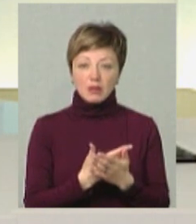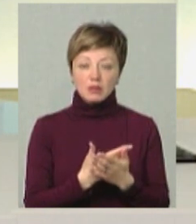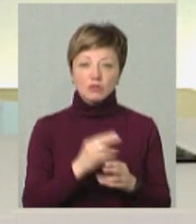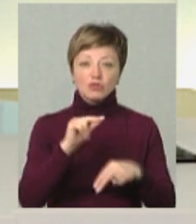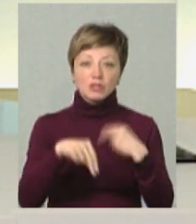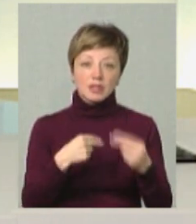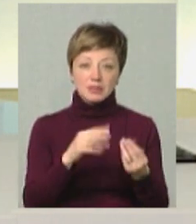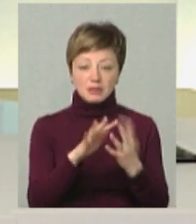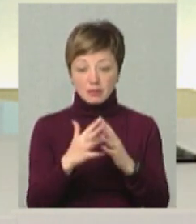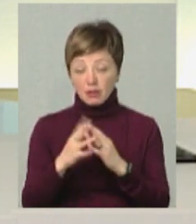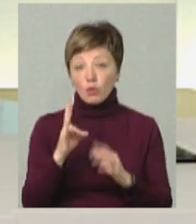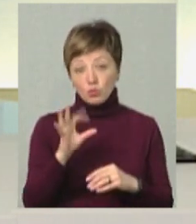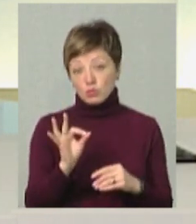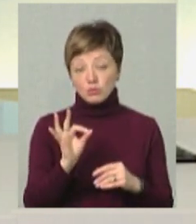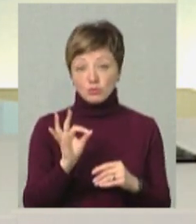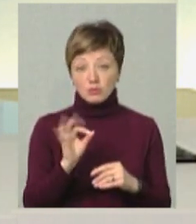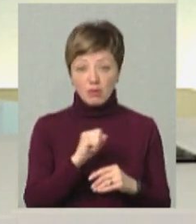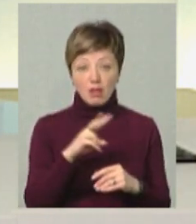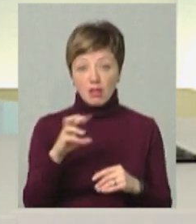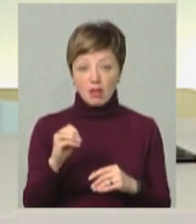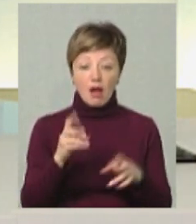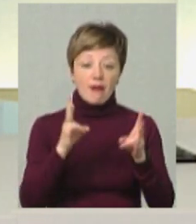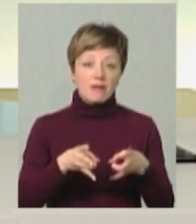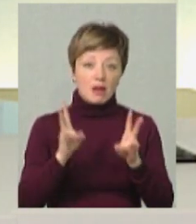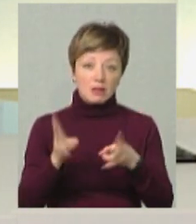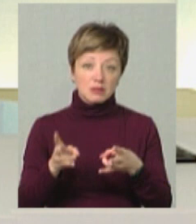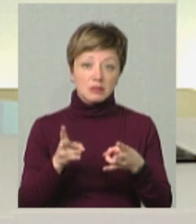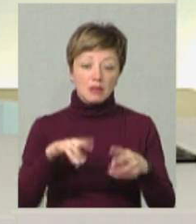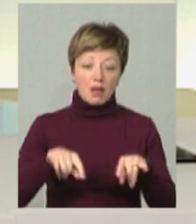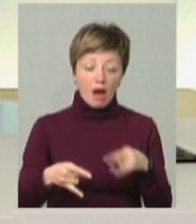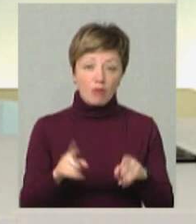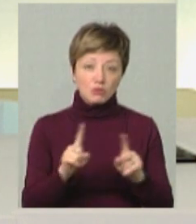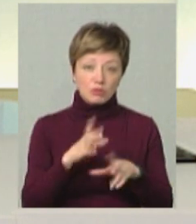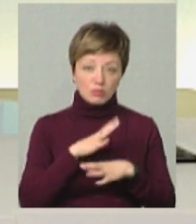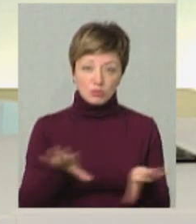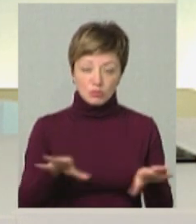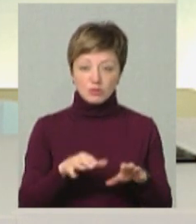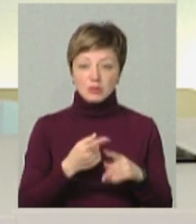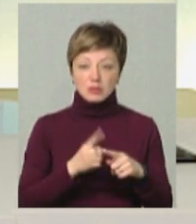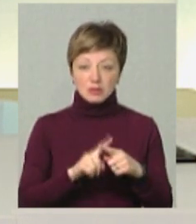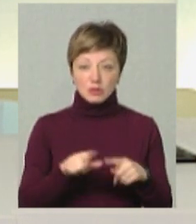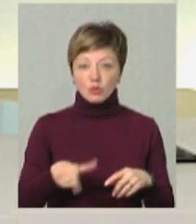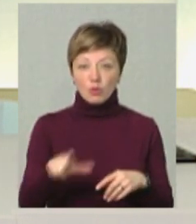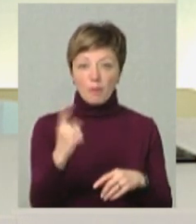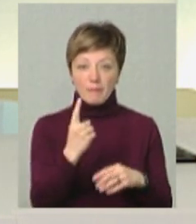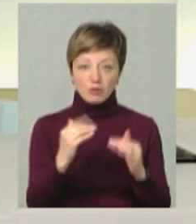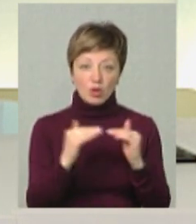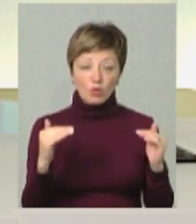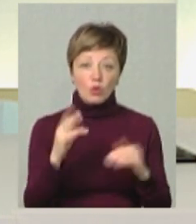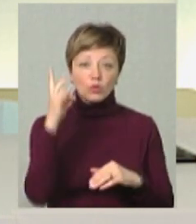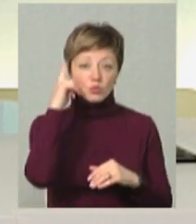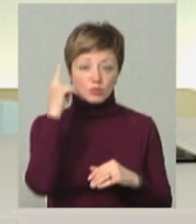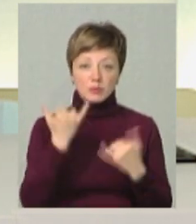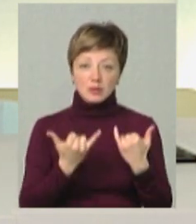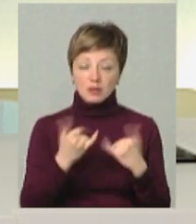через населені пункти, якби, але аврійних якихось там ям чи ще чогось не було, звичайно, це дорога першої категорії, але, я думаю,